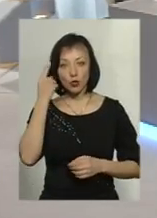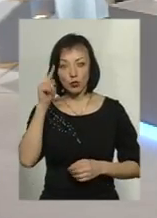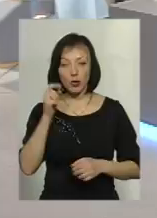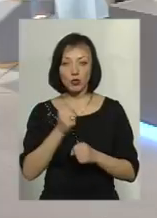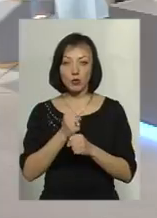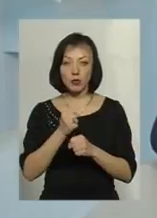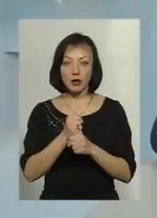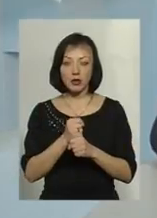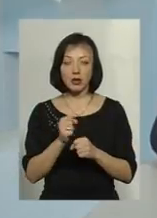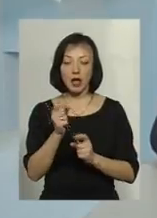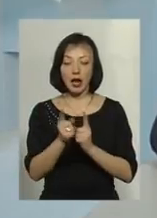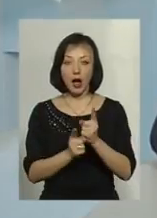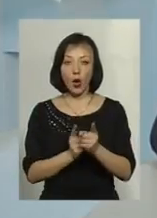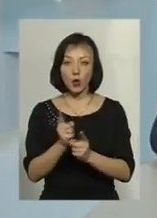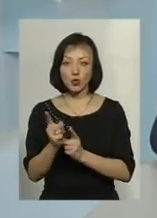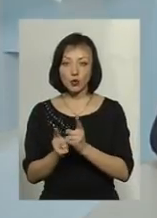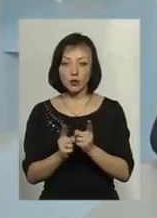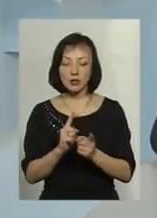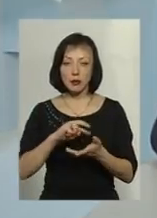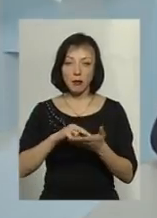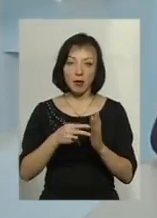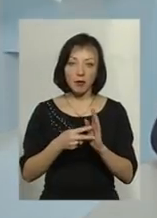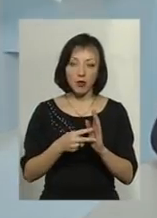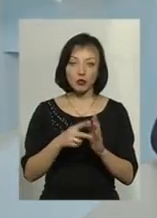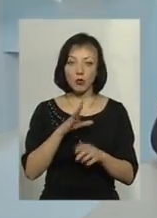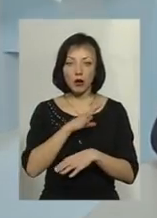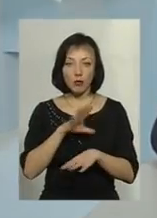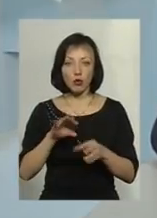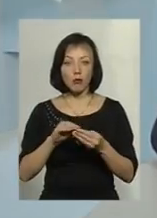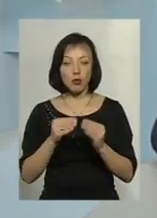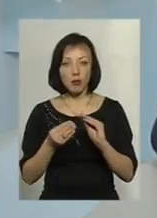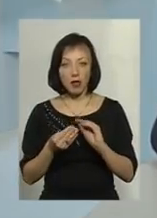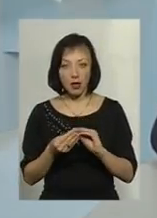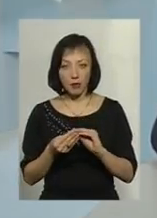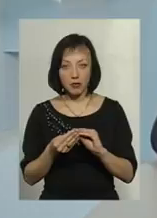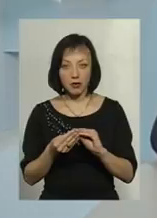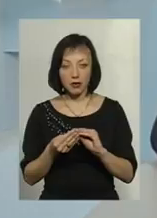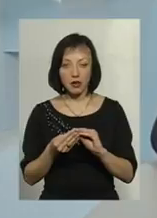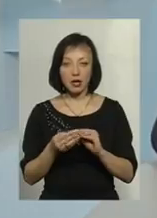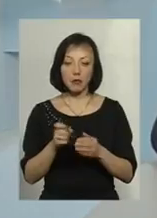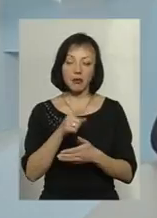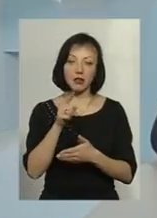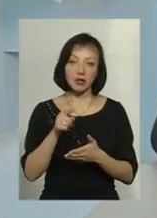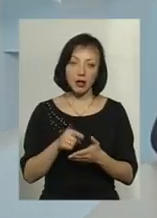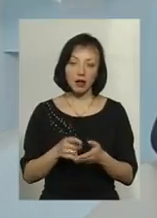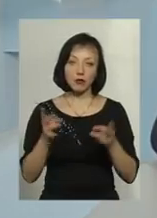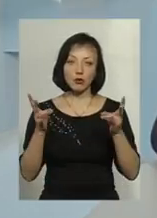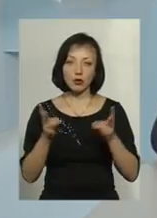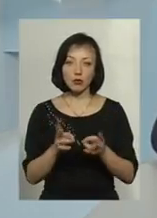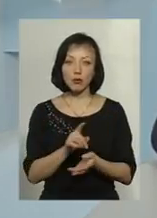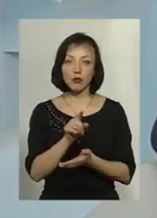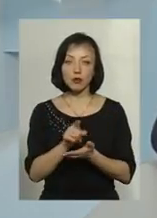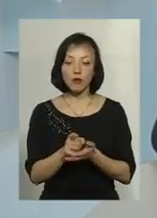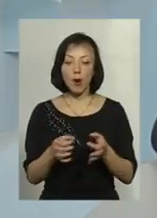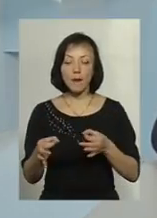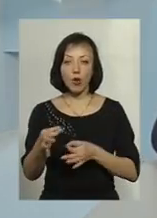робити реконструкції, перепланування, щоб в них потім не було проблем і питань, потрібно обов'язково